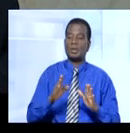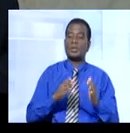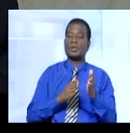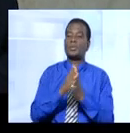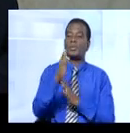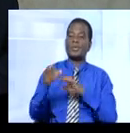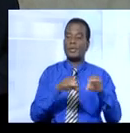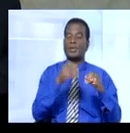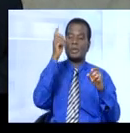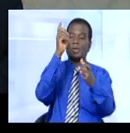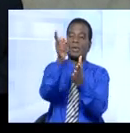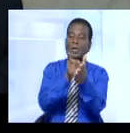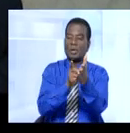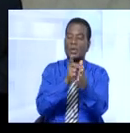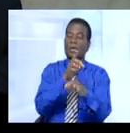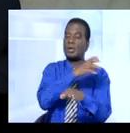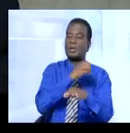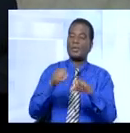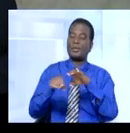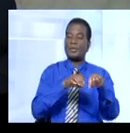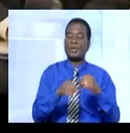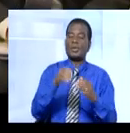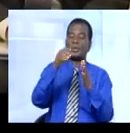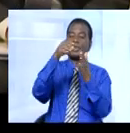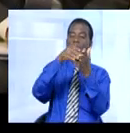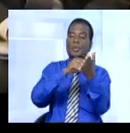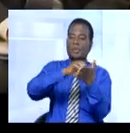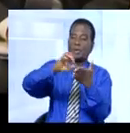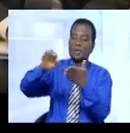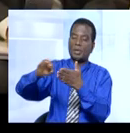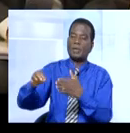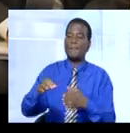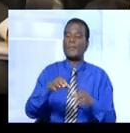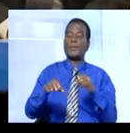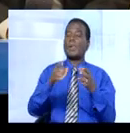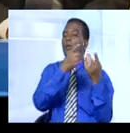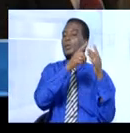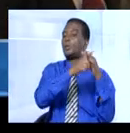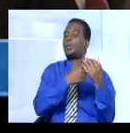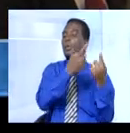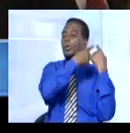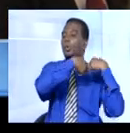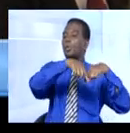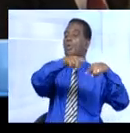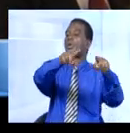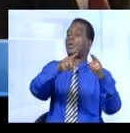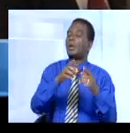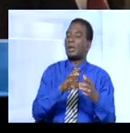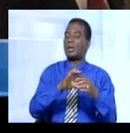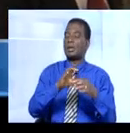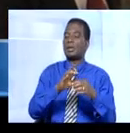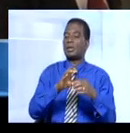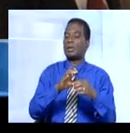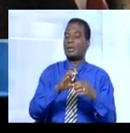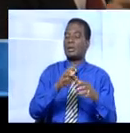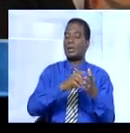remplir leurs devoirs, de bien mener ce recensement. Menée depuis le début de semaine, la campagne de sensibilisation devrait